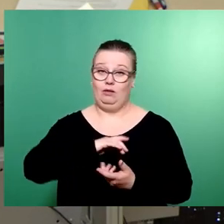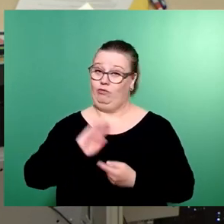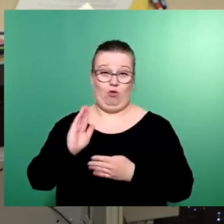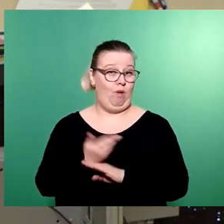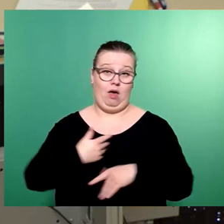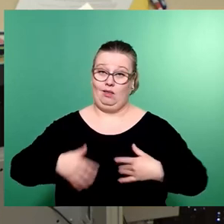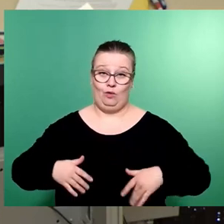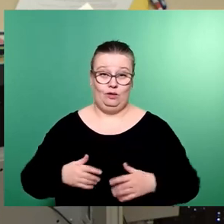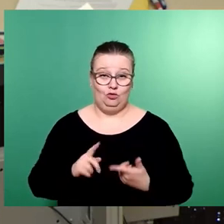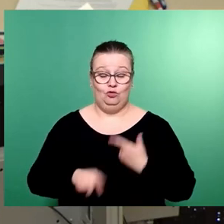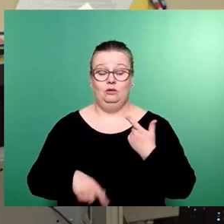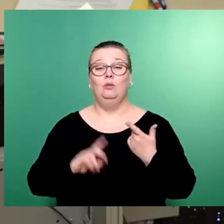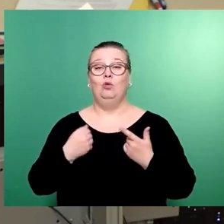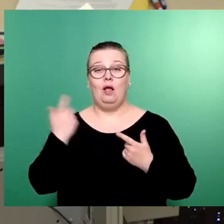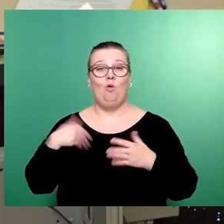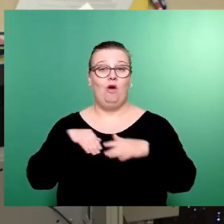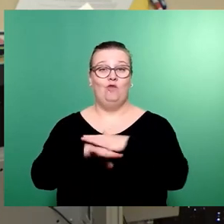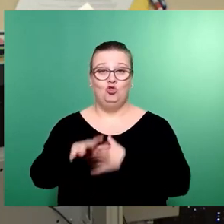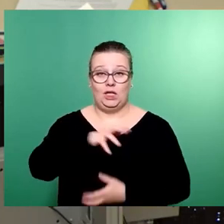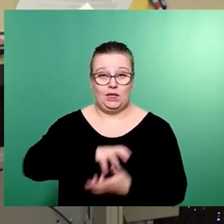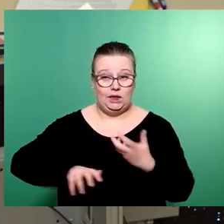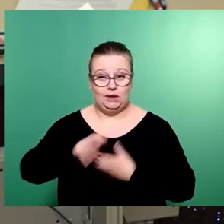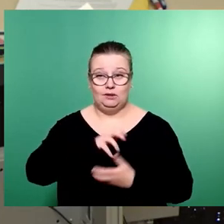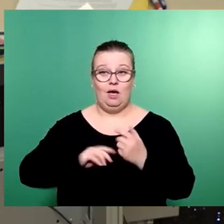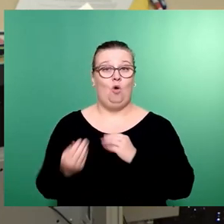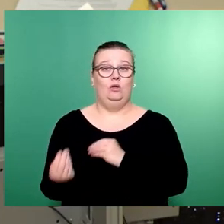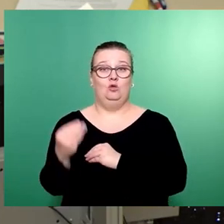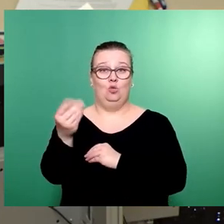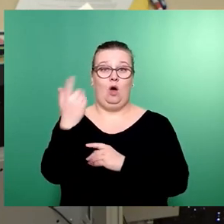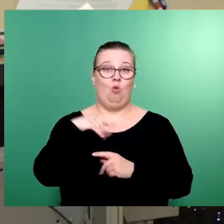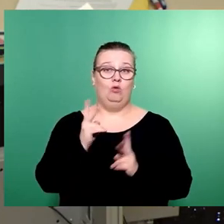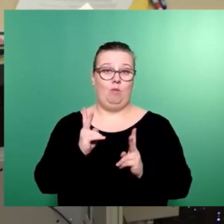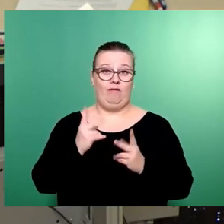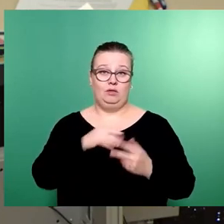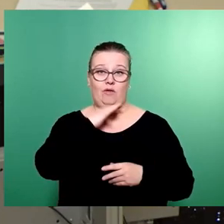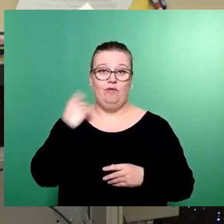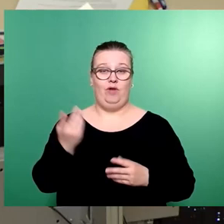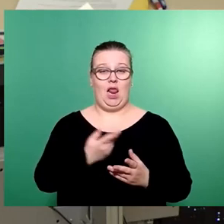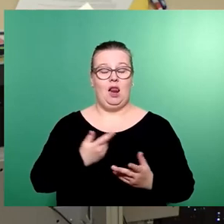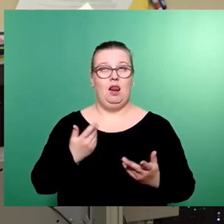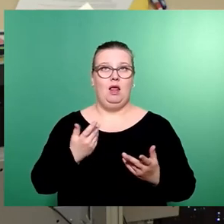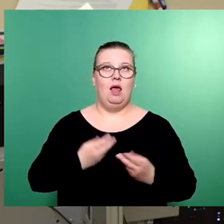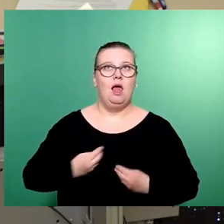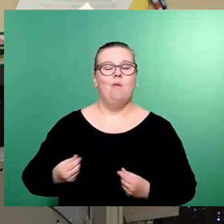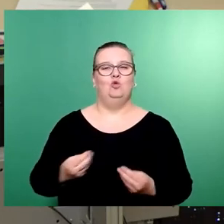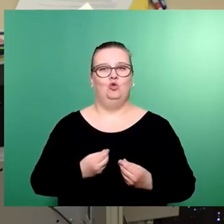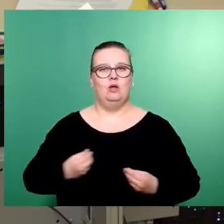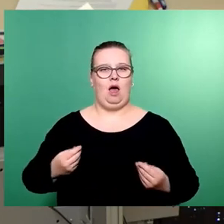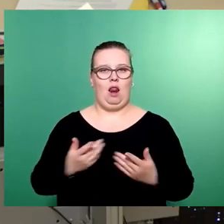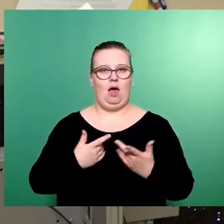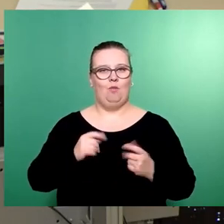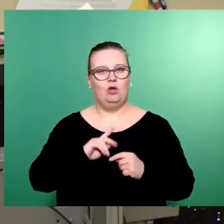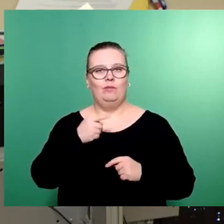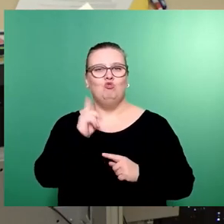ist. Wir sehen eine Flüchtlingskrise, die wir natürlich anders als andere viel emotionaler im Sinne, dass wir sie